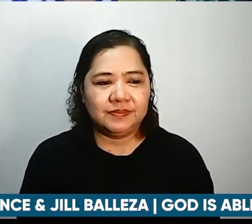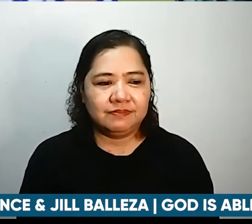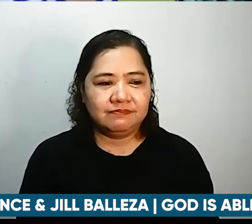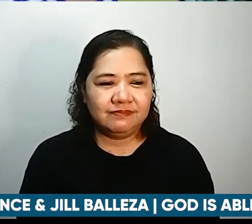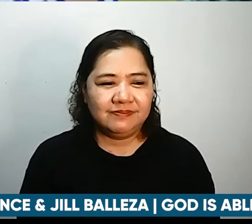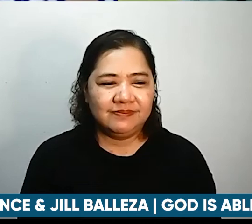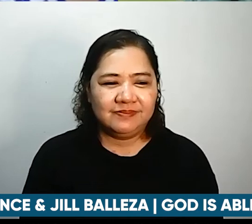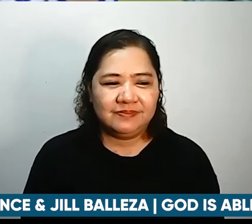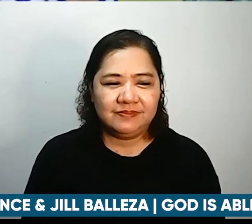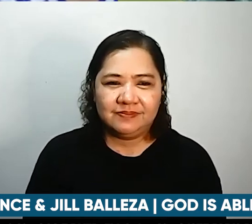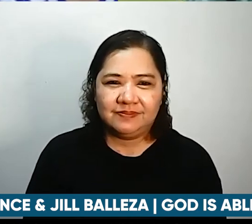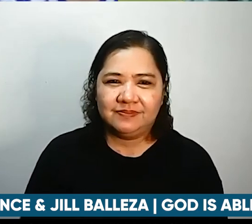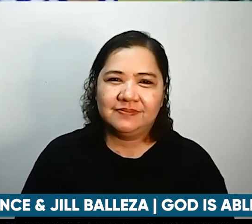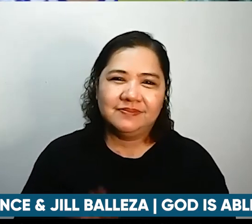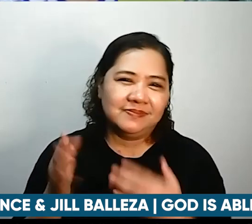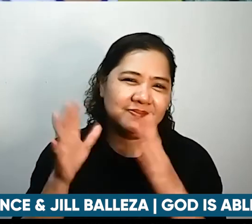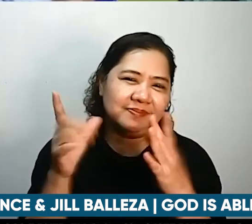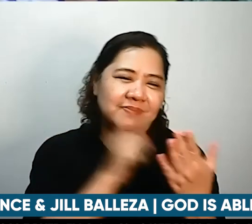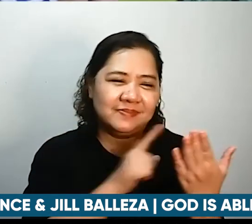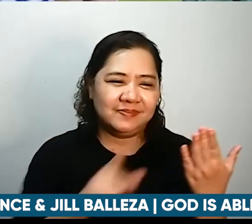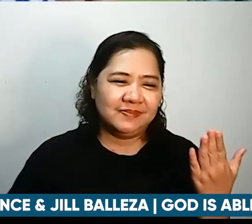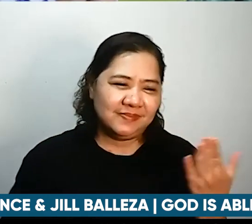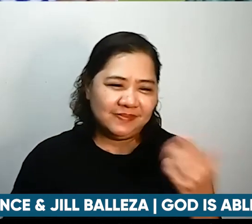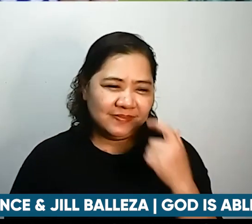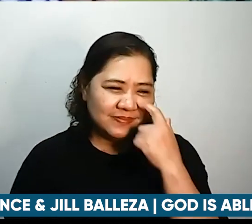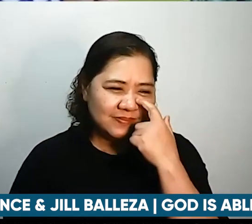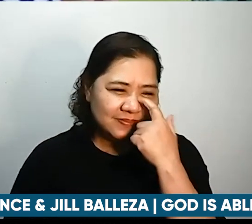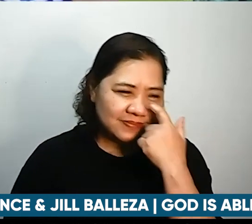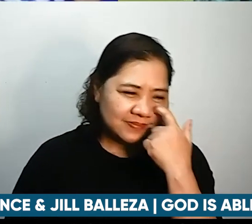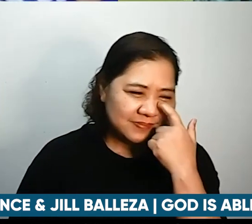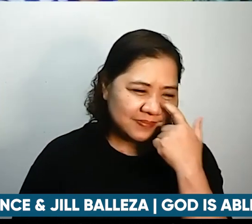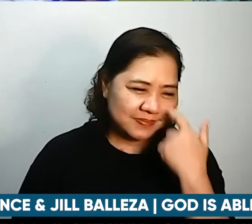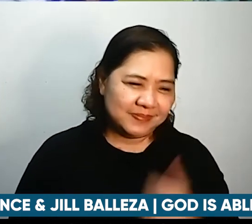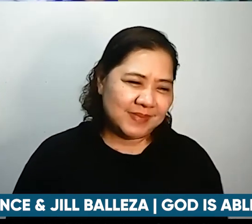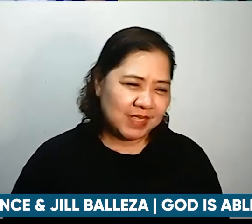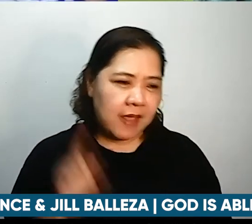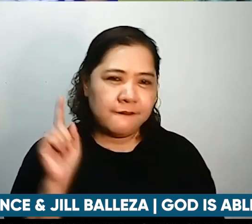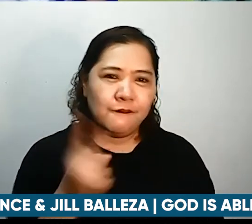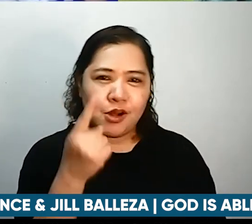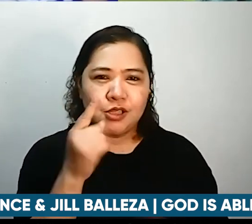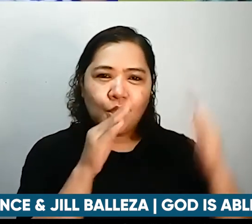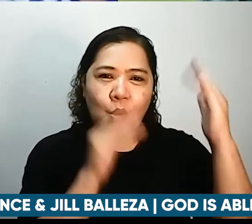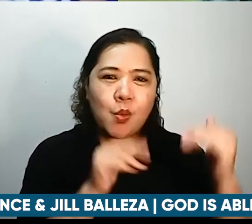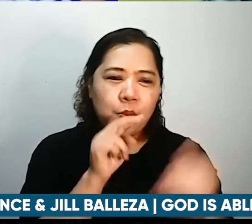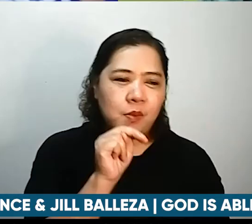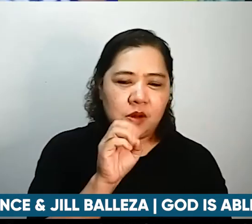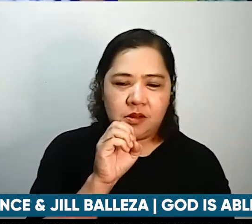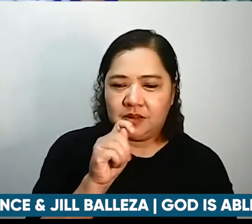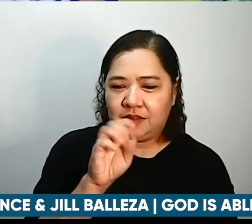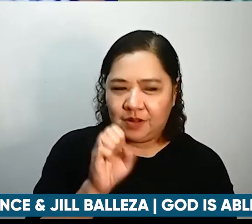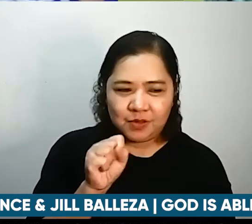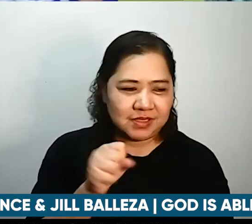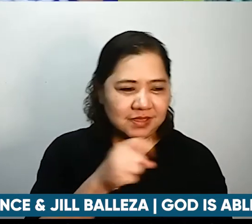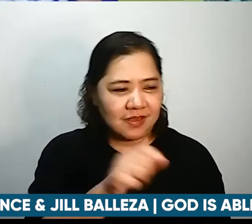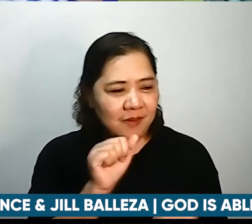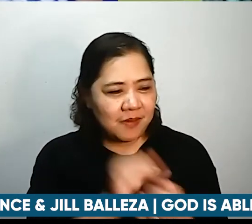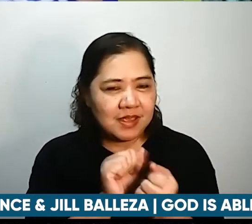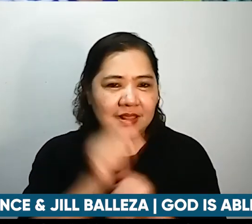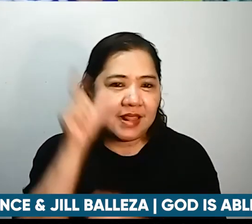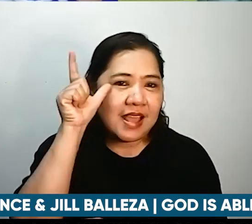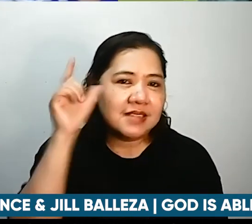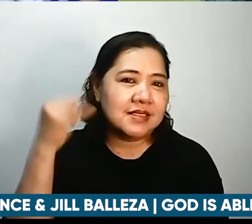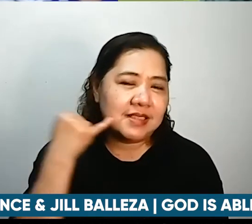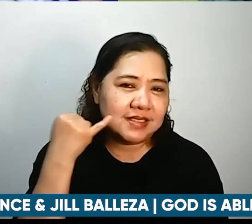ayun praise the lord mga kaagapay ang kauna-unahan pong hope notes kasama ni kuya Lance at ni ate